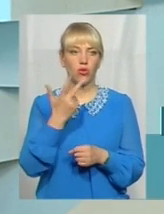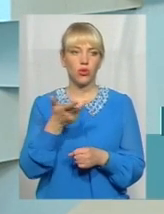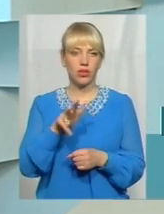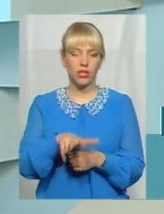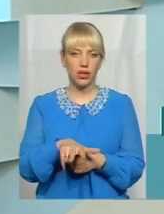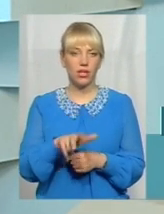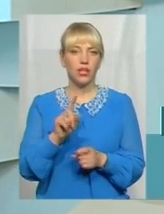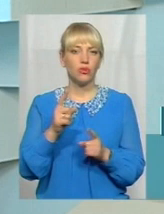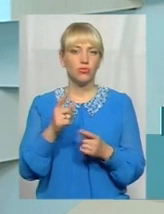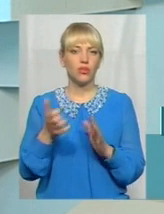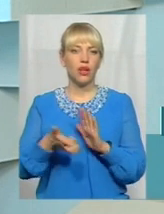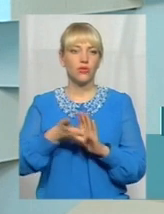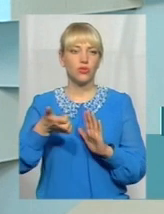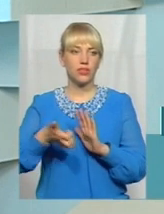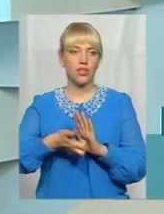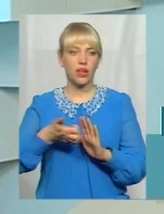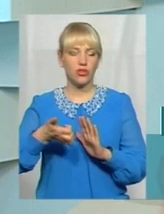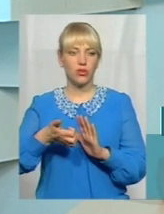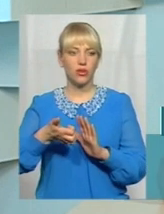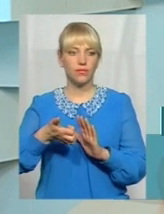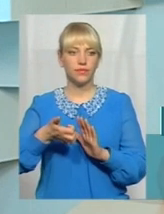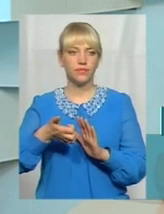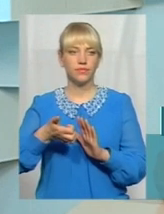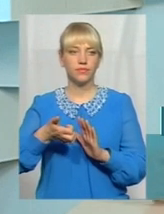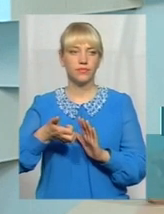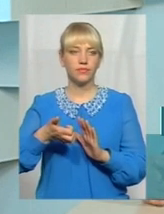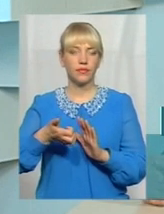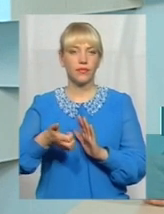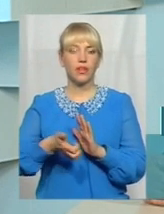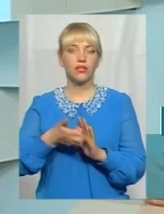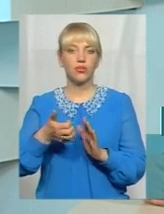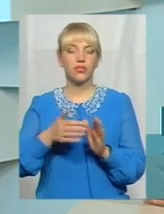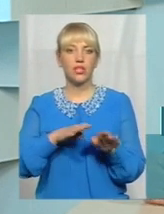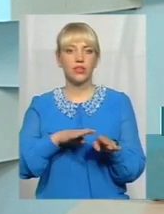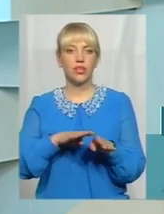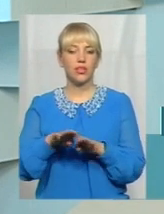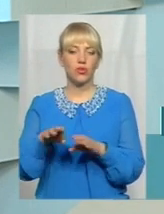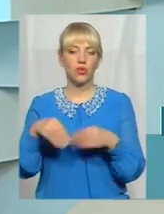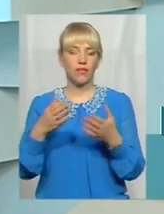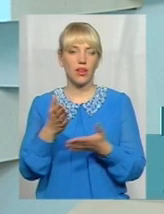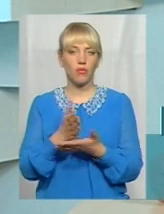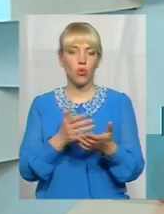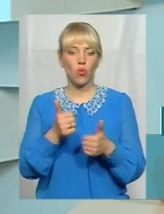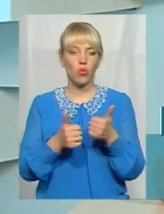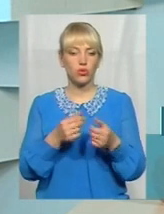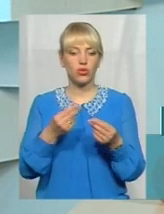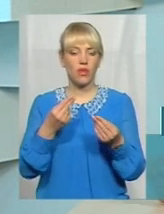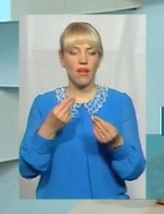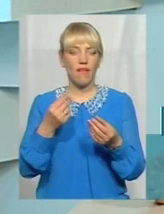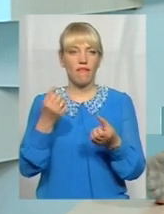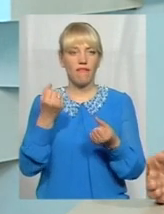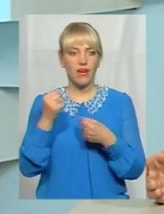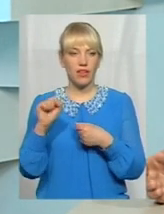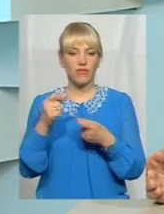недостатньому рівні надавалися послуги. Конкурс виграв інший перевізник,